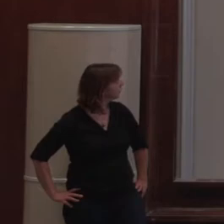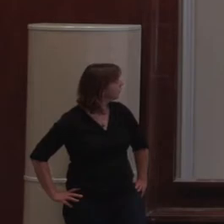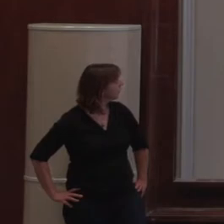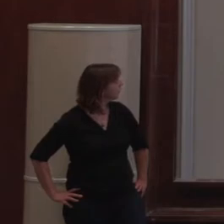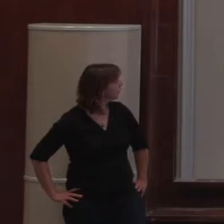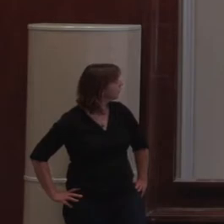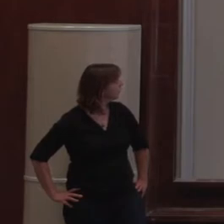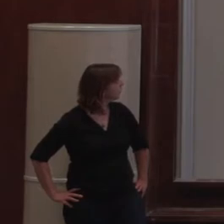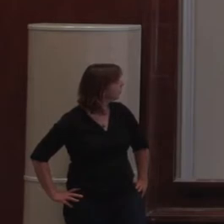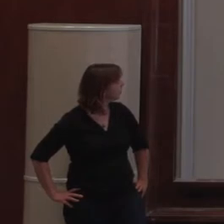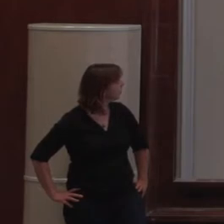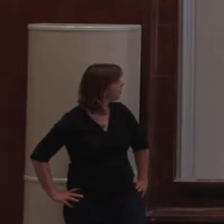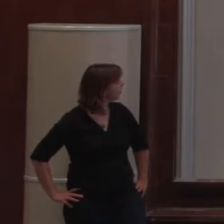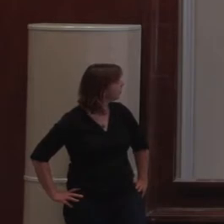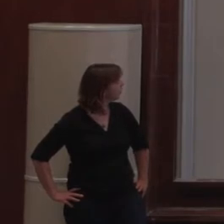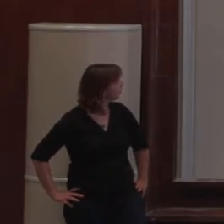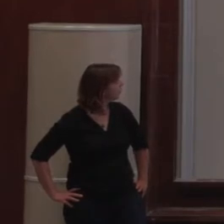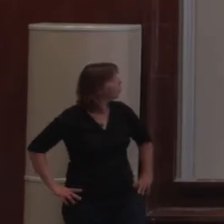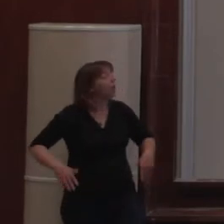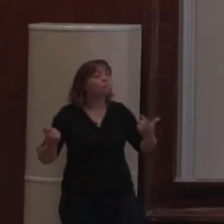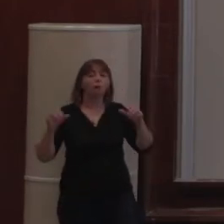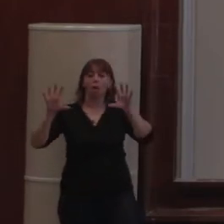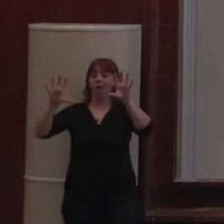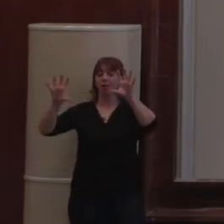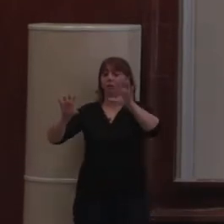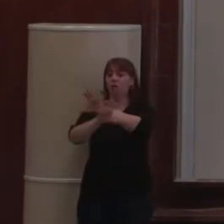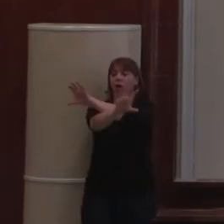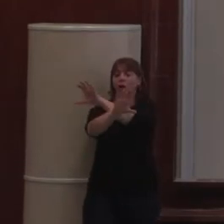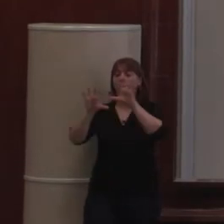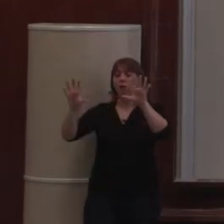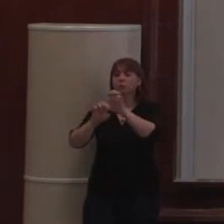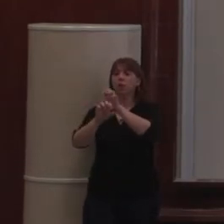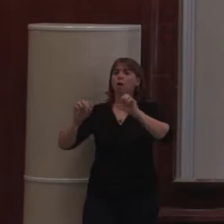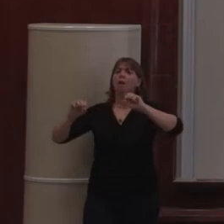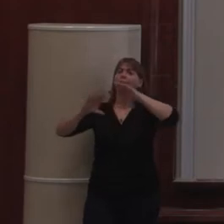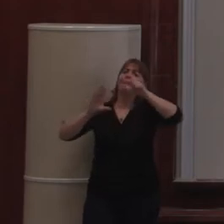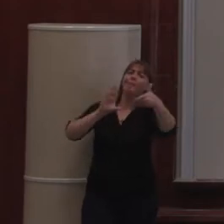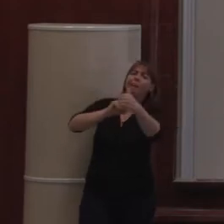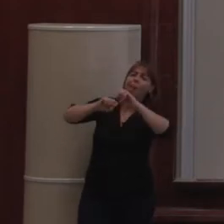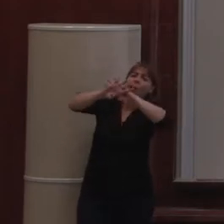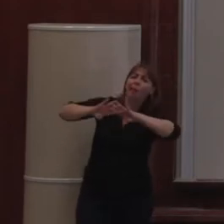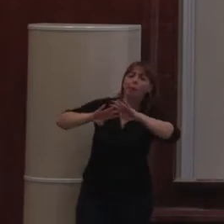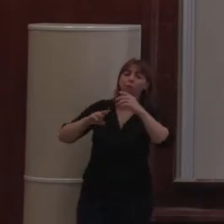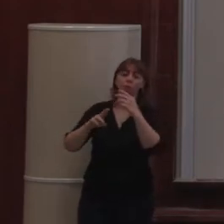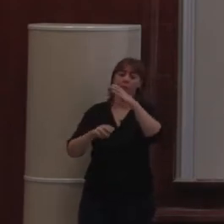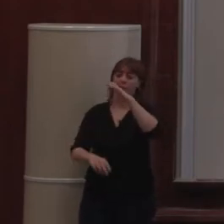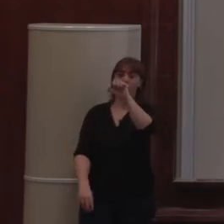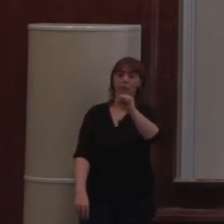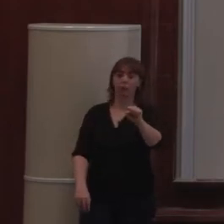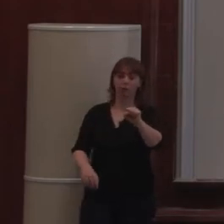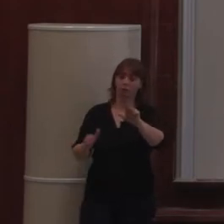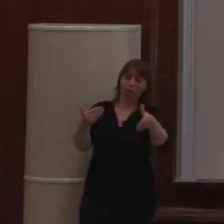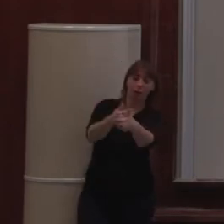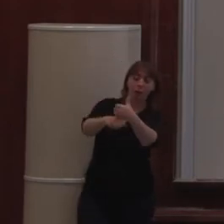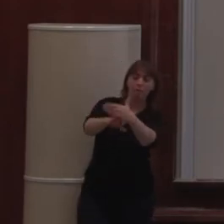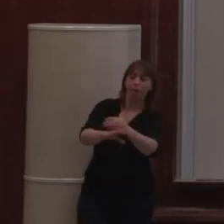Voilà. Donc là, j'ai mis l'image sur le côté par rapport à mon titre. Donc, j'ai une grille, une grille CSS qui est toute faite et qui me permet de positionner